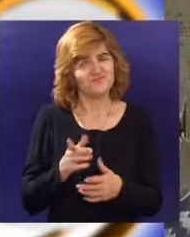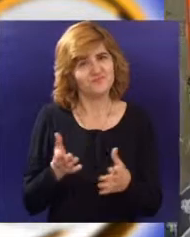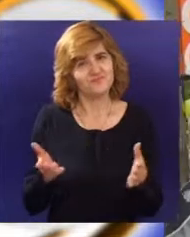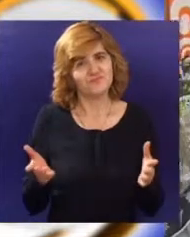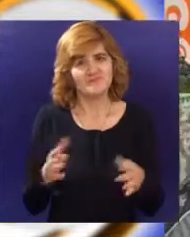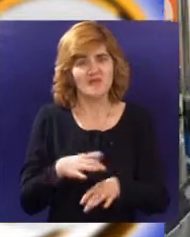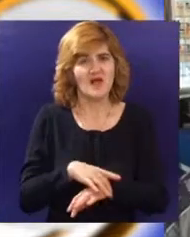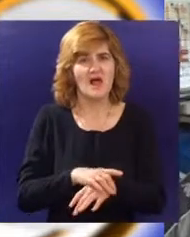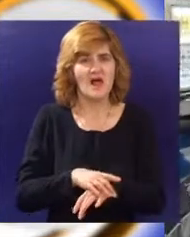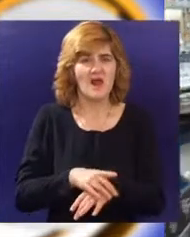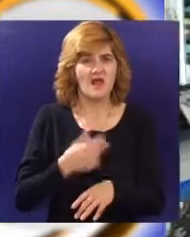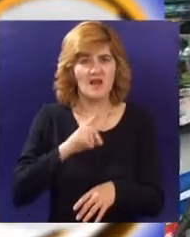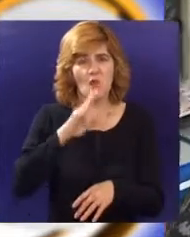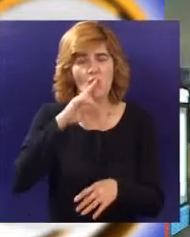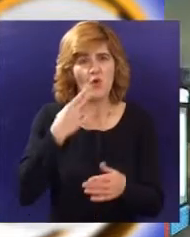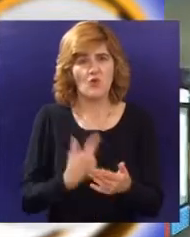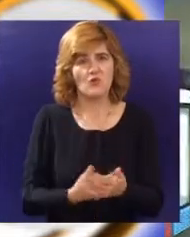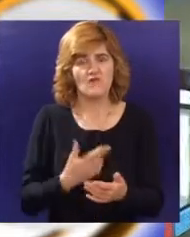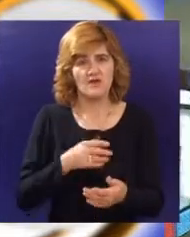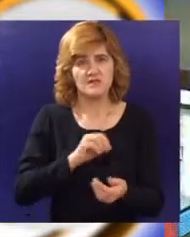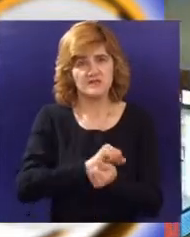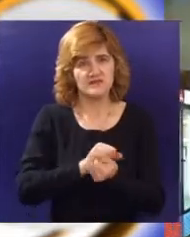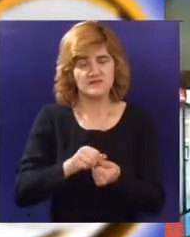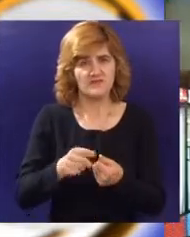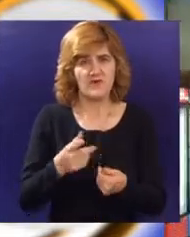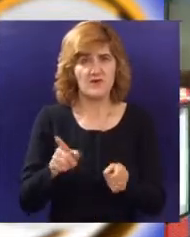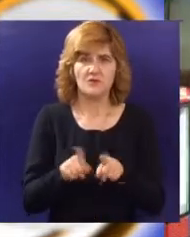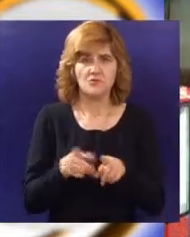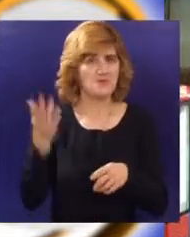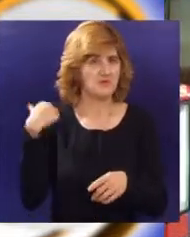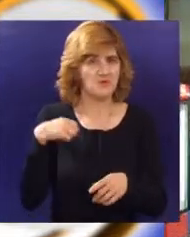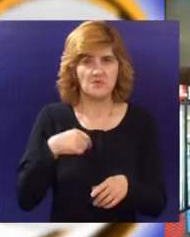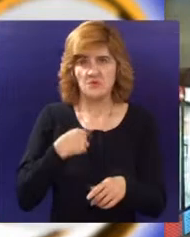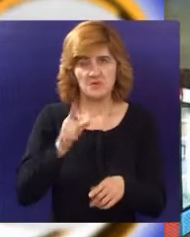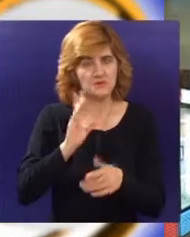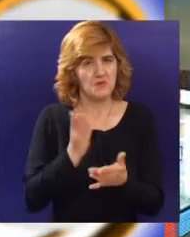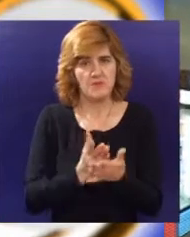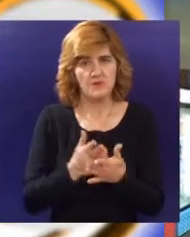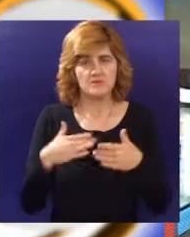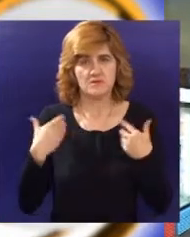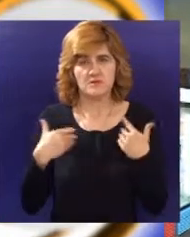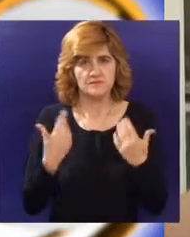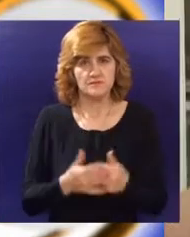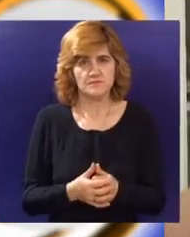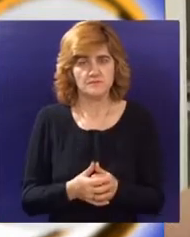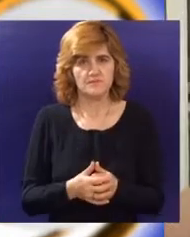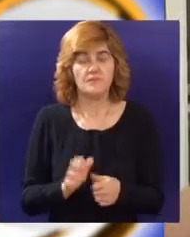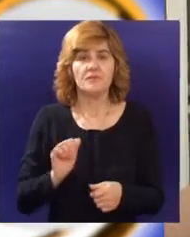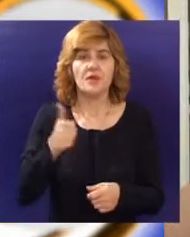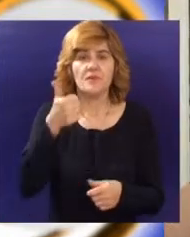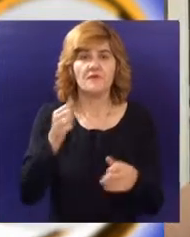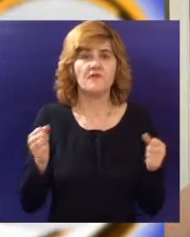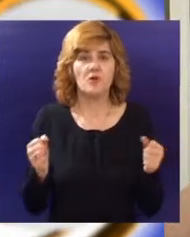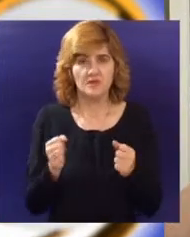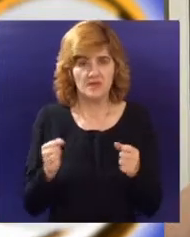lekare odgovorni za sve. Ne, nisam ni prošle godine, ne vidim neku svrhu. 1. decembar